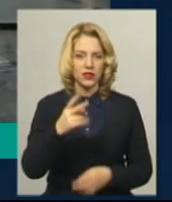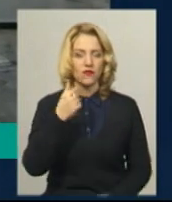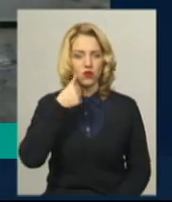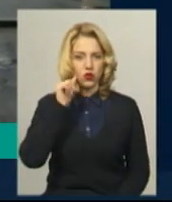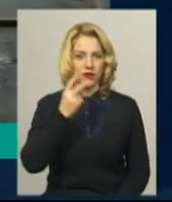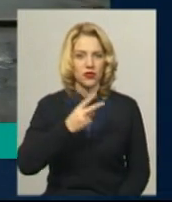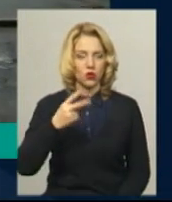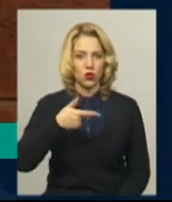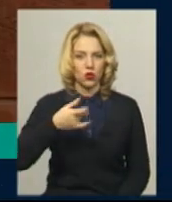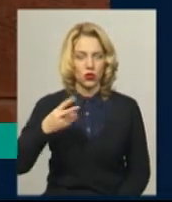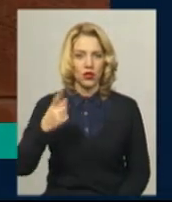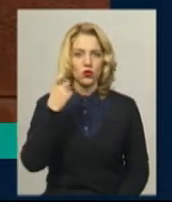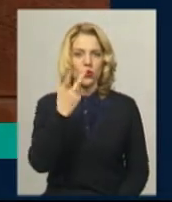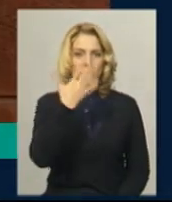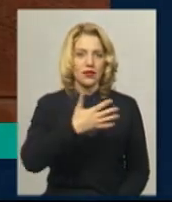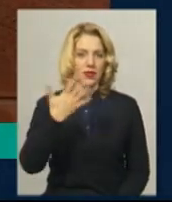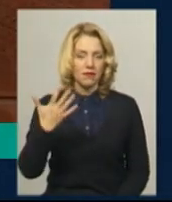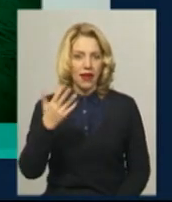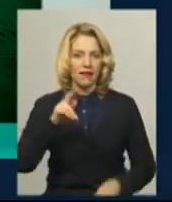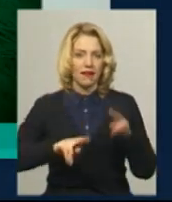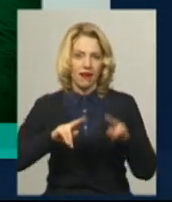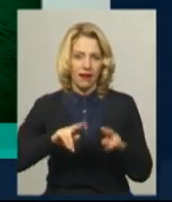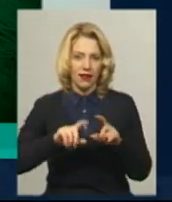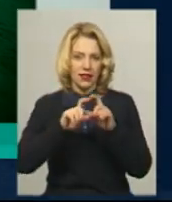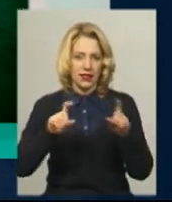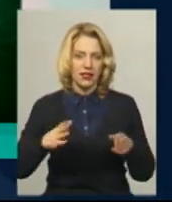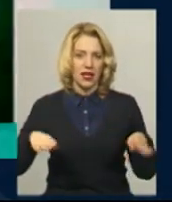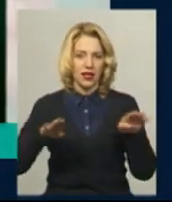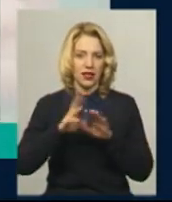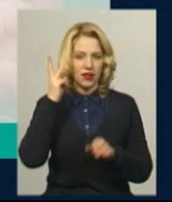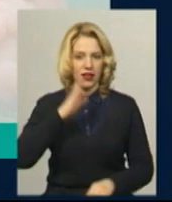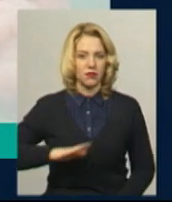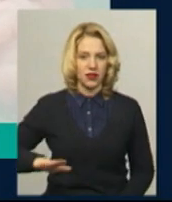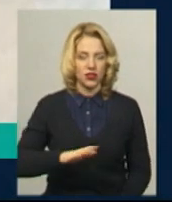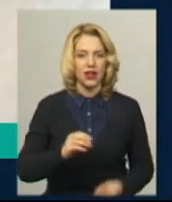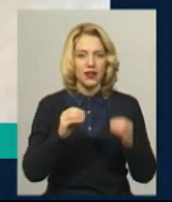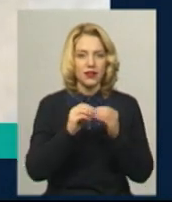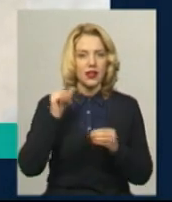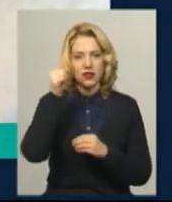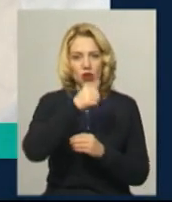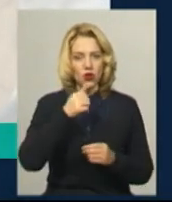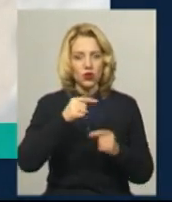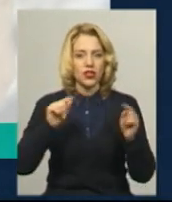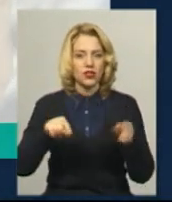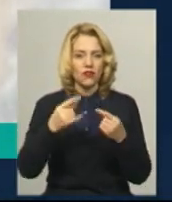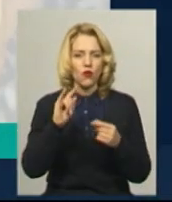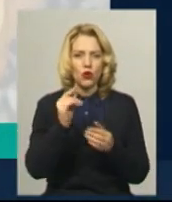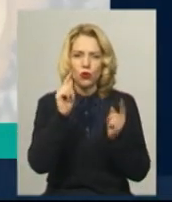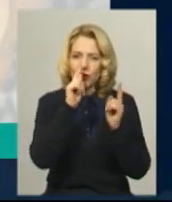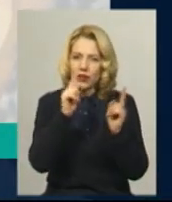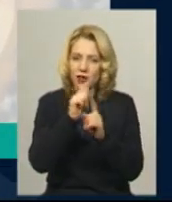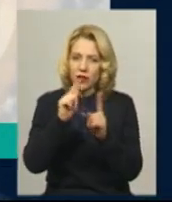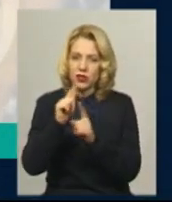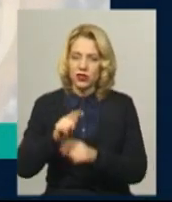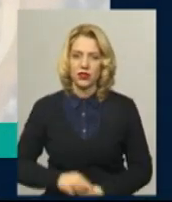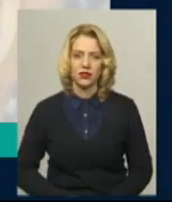155 гральних закладів закрили на Хмельниччині. 10 років створює іграшки у мініатюрі хмельничанка Наталя Казанцева-Примак.